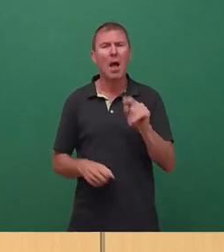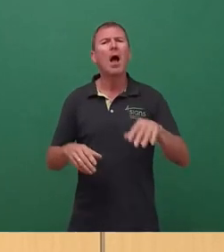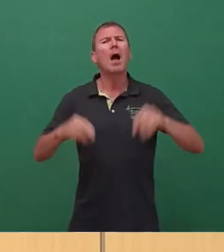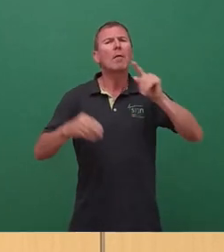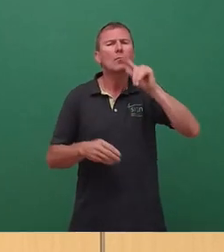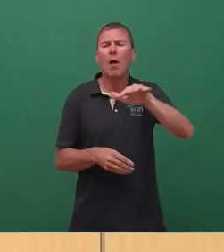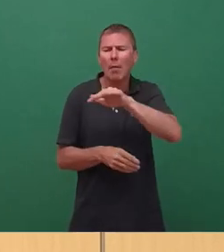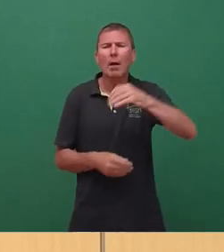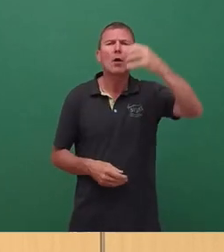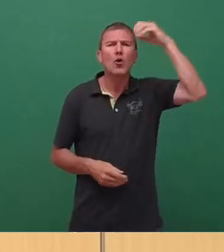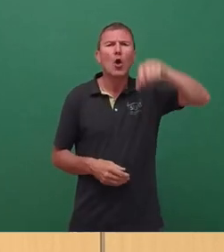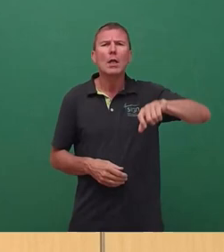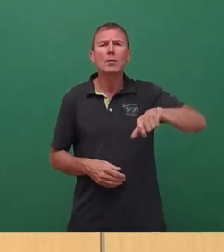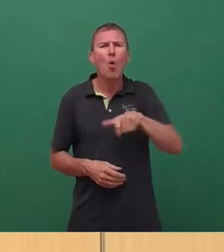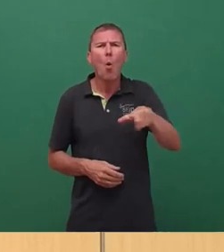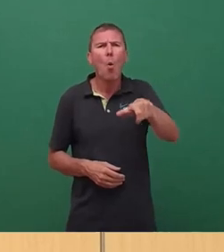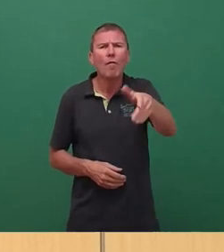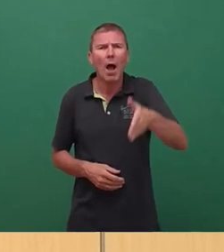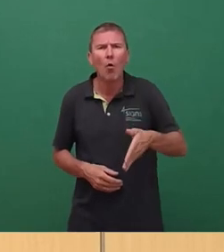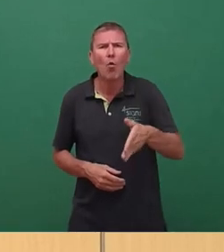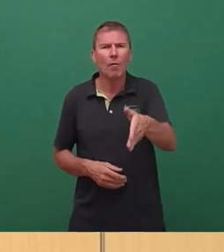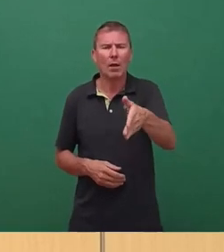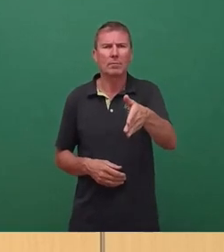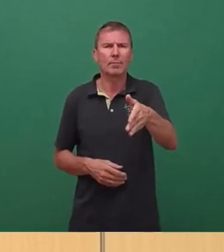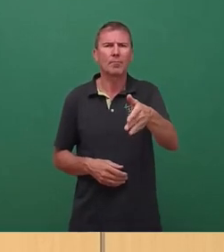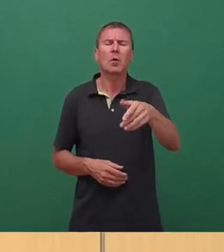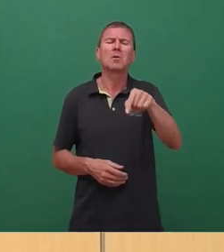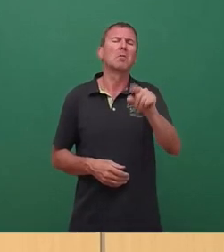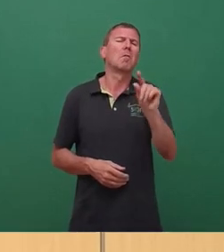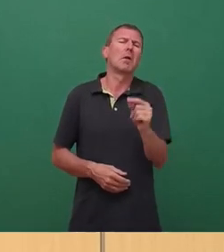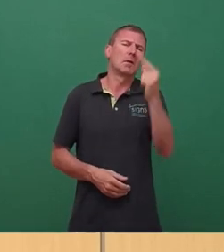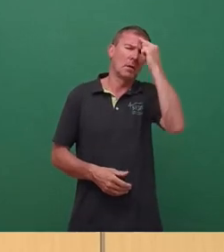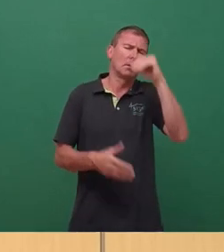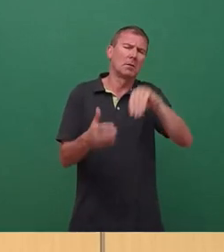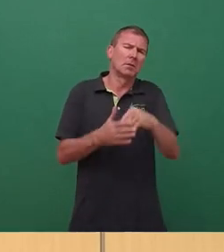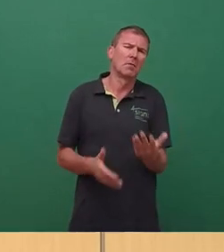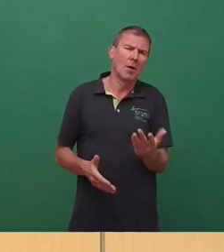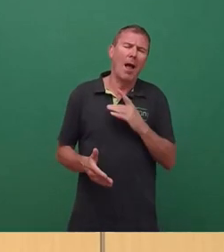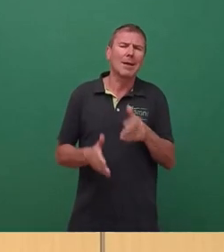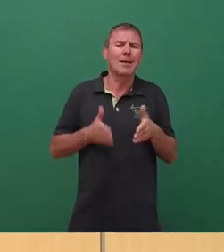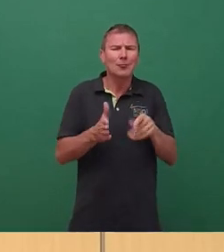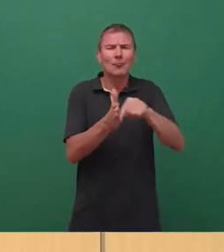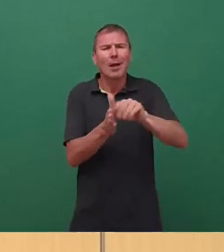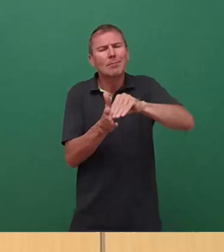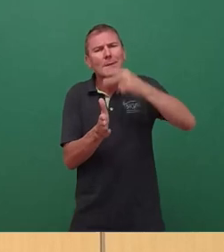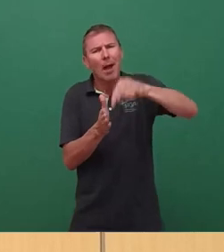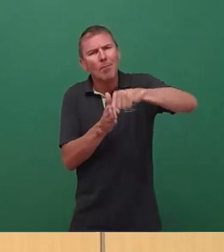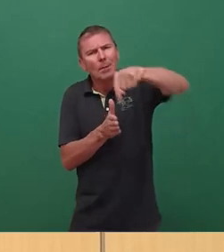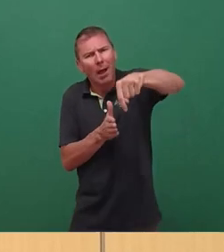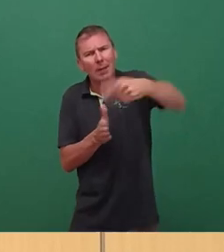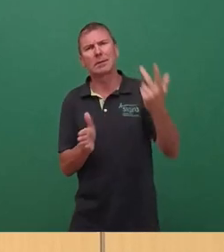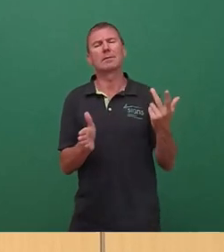Königsufer. Dann haben wir gesagt, das ist wenig sinnvoll, wir müssen eigentlich die Straße mit betrachten, das wurde ja schon angesprochen